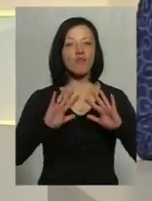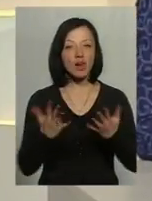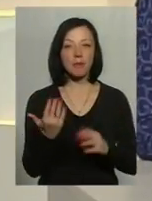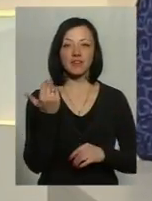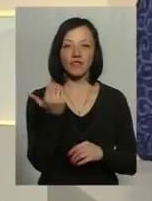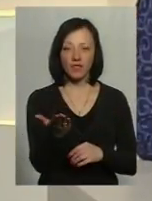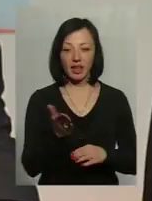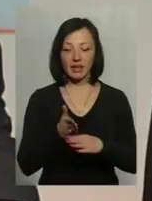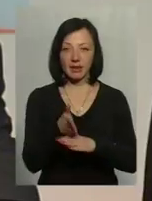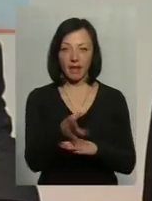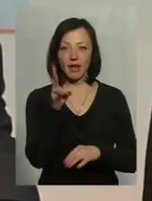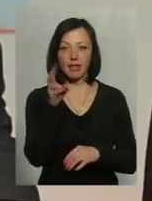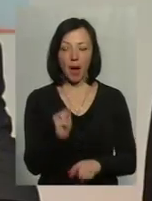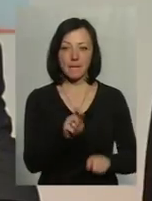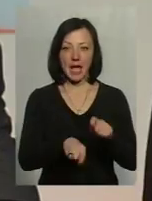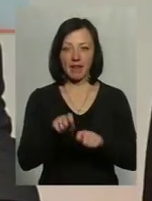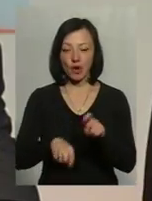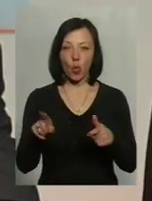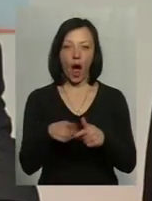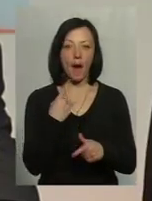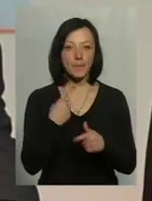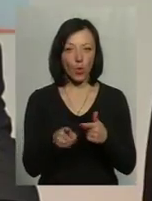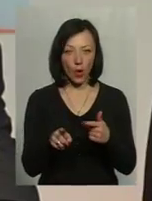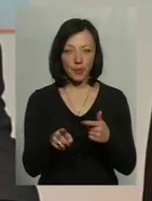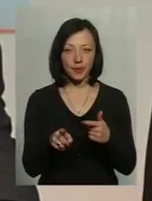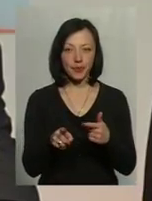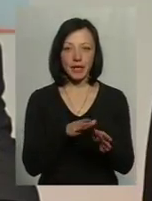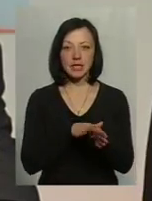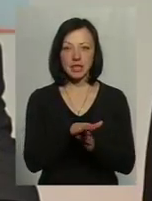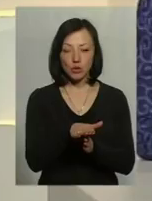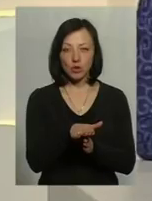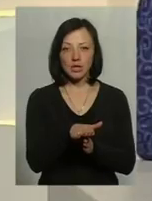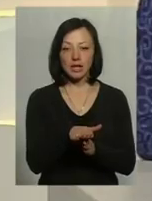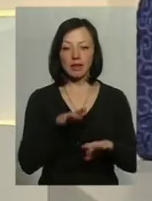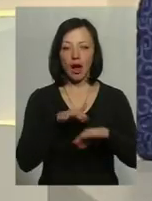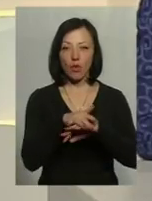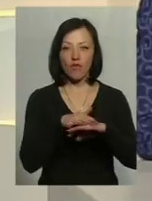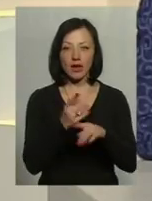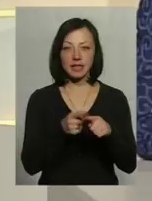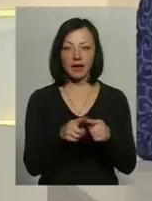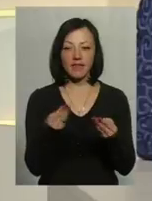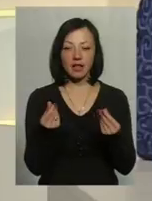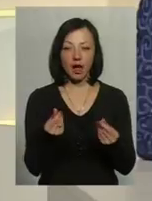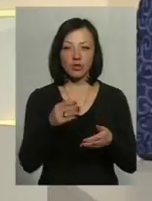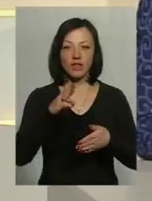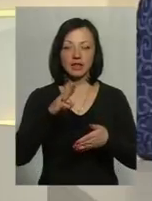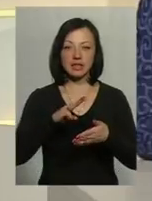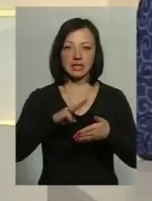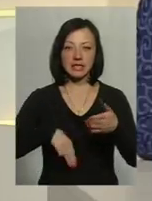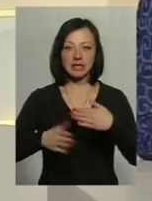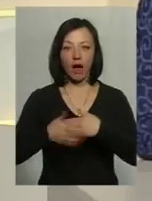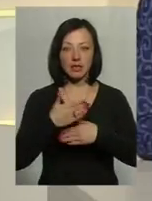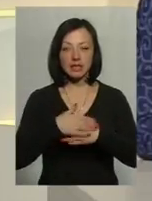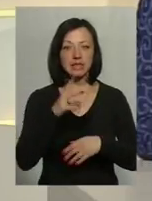ви йдете на перевірку, або ж здійснюєте нарахування тих фінансових санкцій за